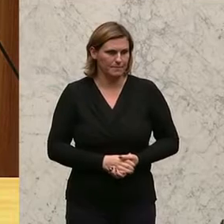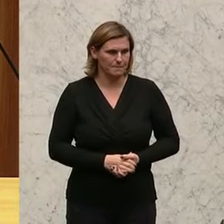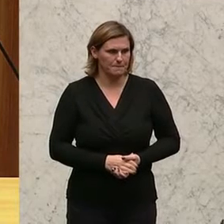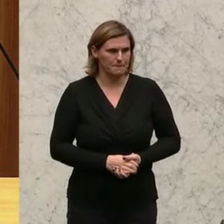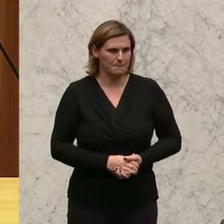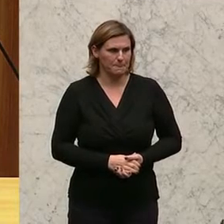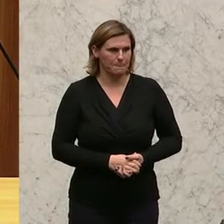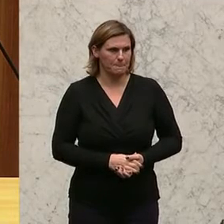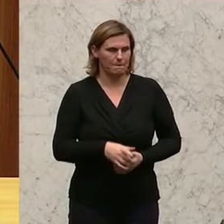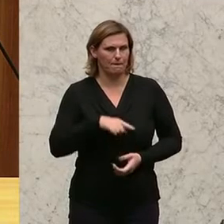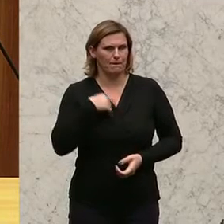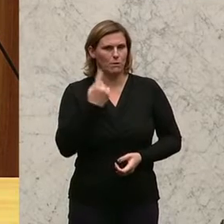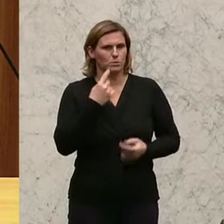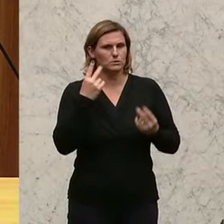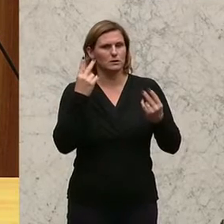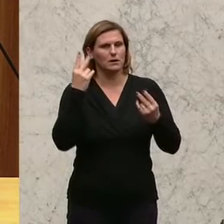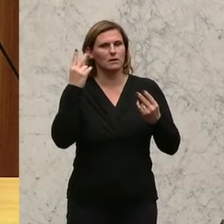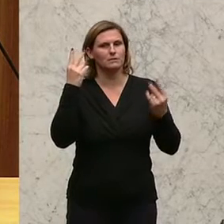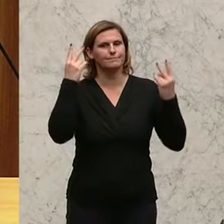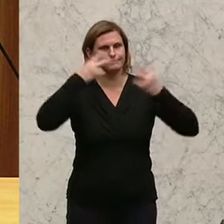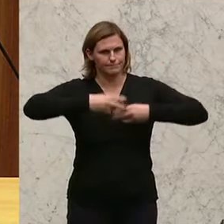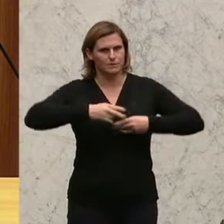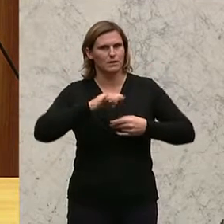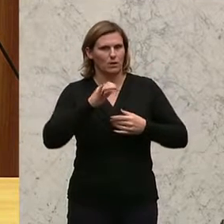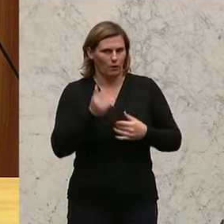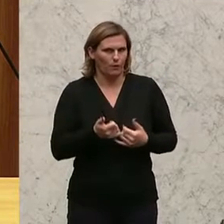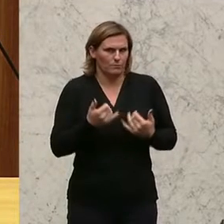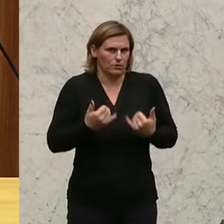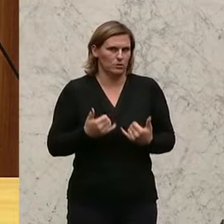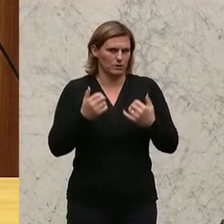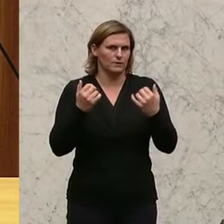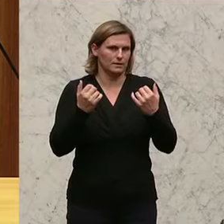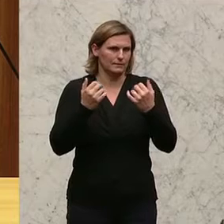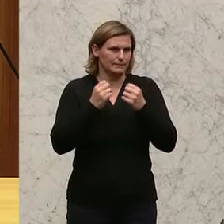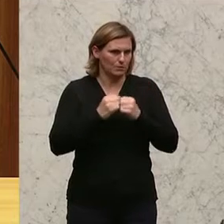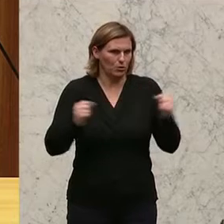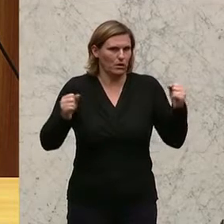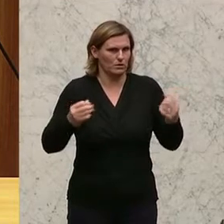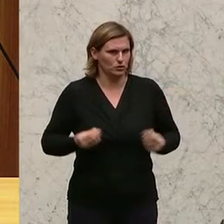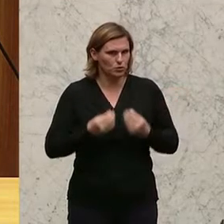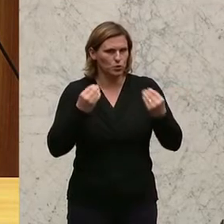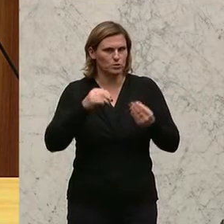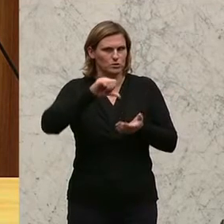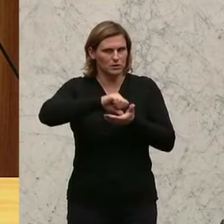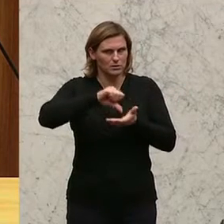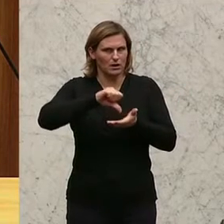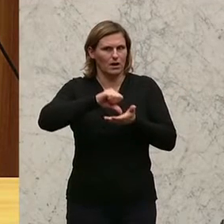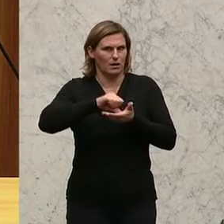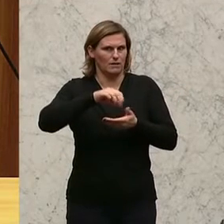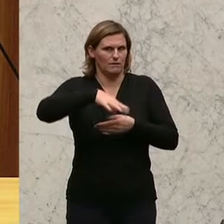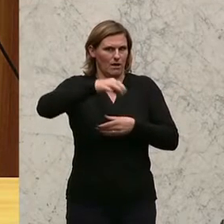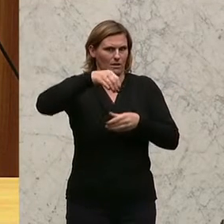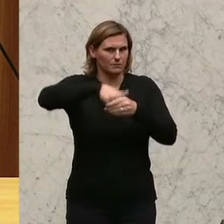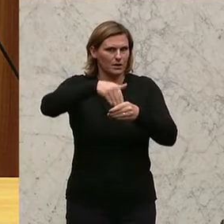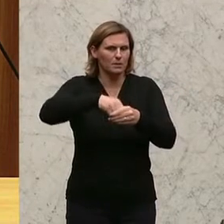Unsere Zustimmung heute aus pragmatischen Gründen, wir haben es gehört, zentrale Wählerevidenz, aber bitte nicht